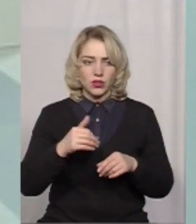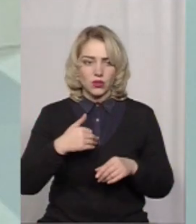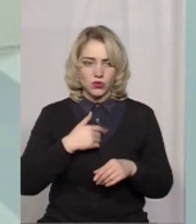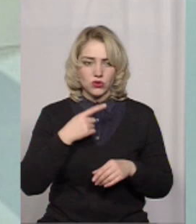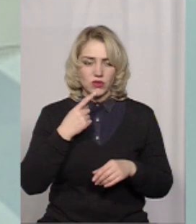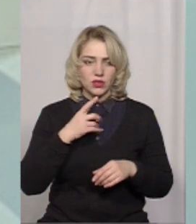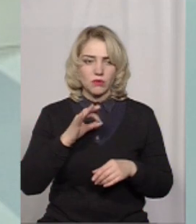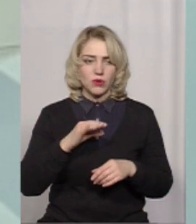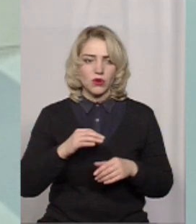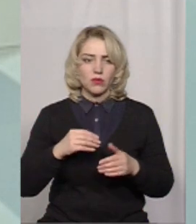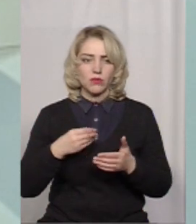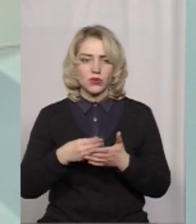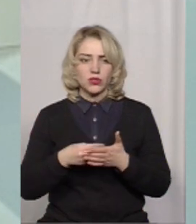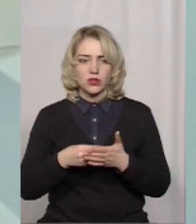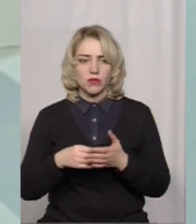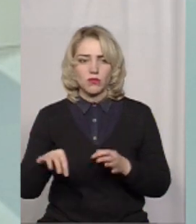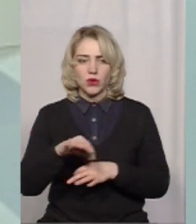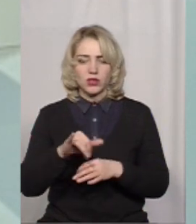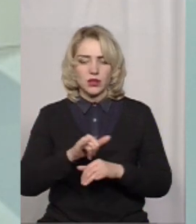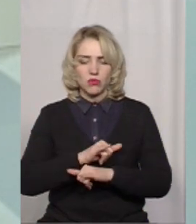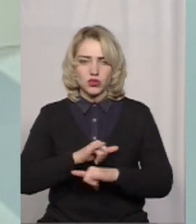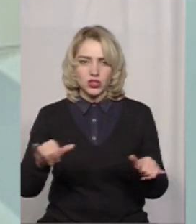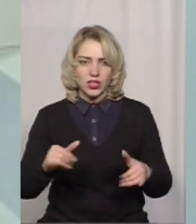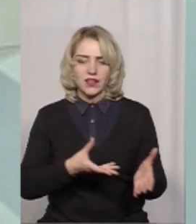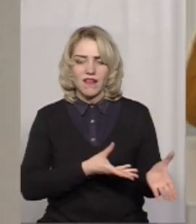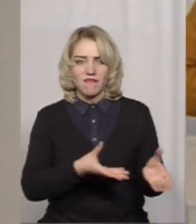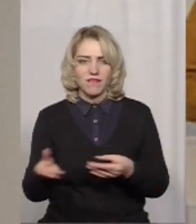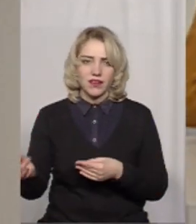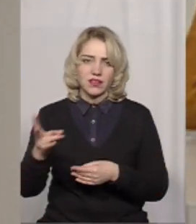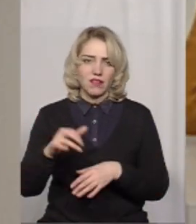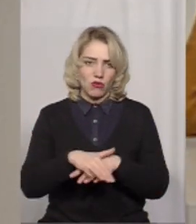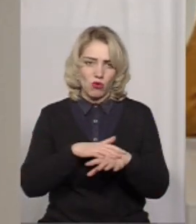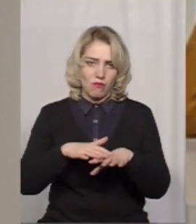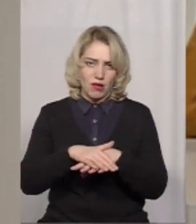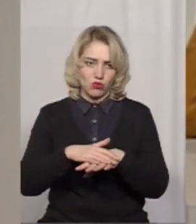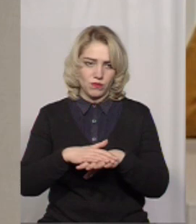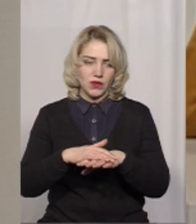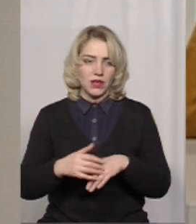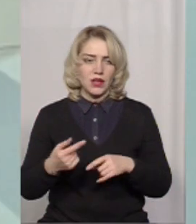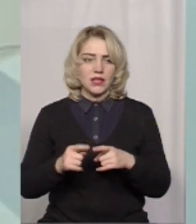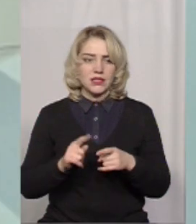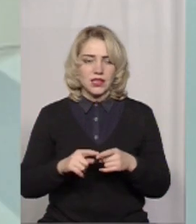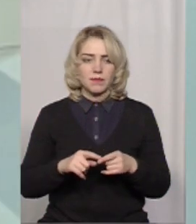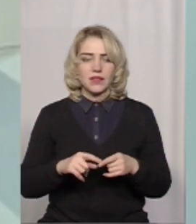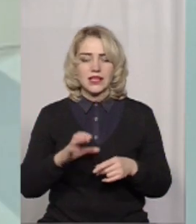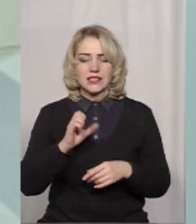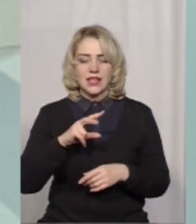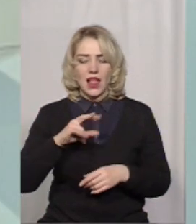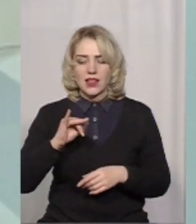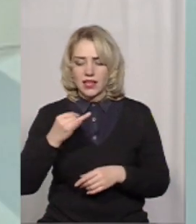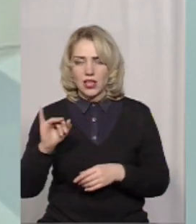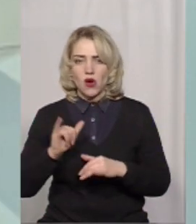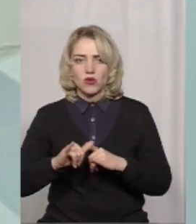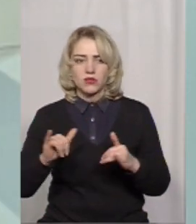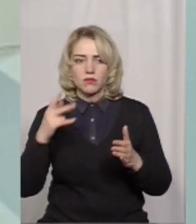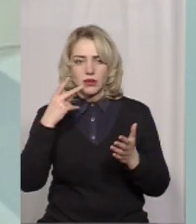проєктів, це поширення ефекту на громаду, це є важливим, тому що ми розуміємо, що сталий розвиток, він не передбачає,